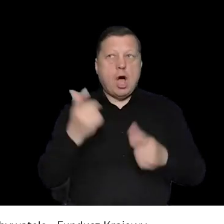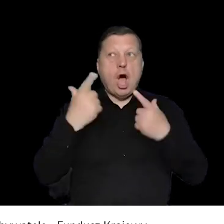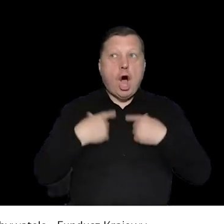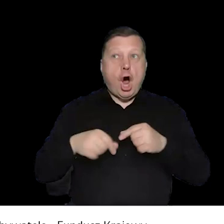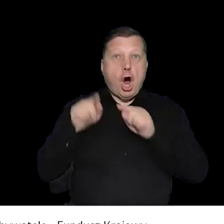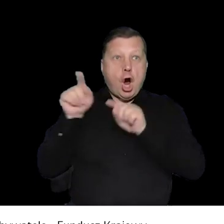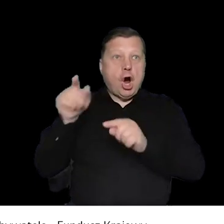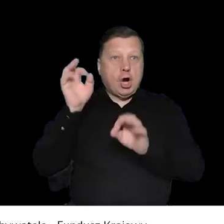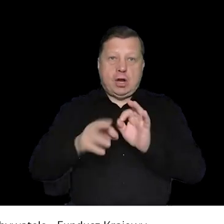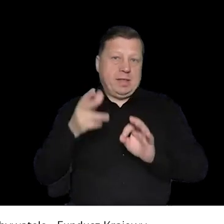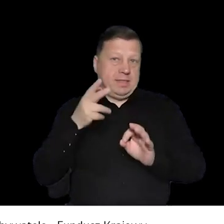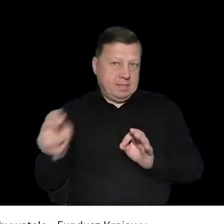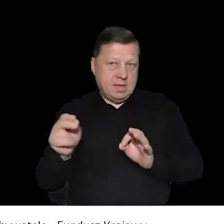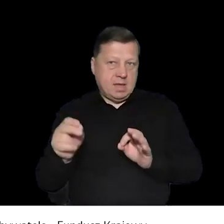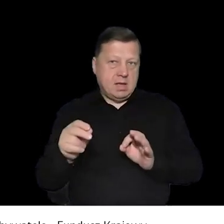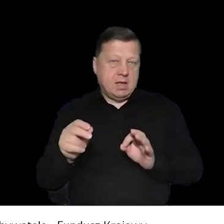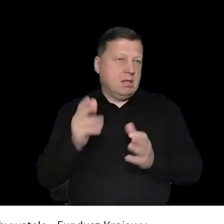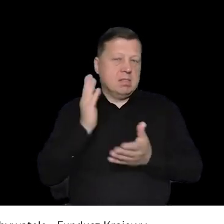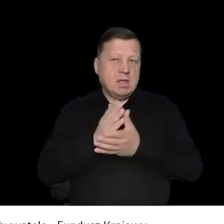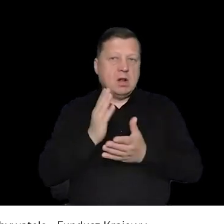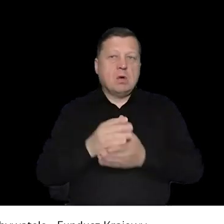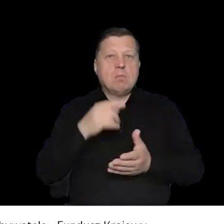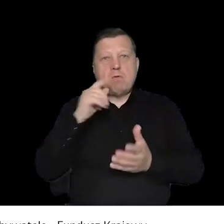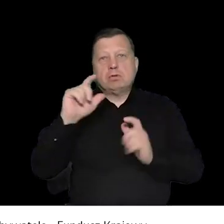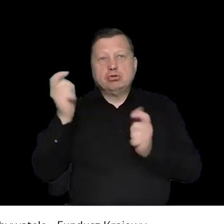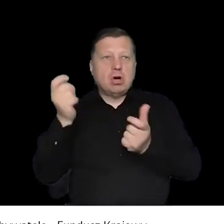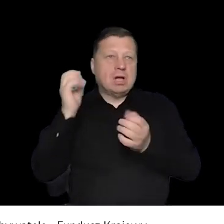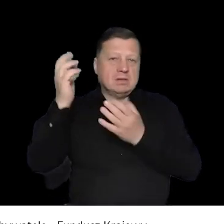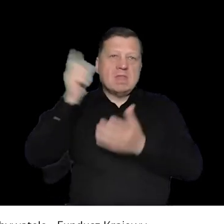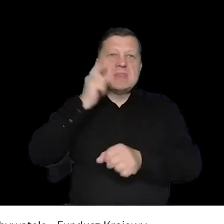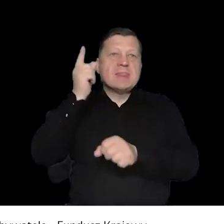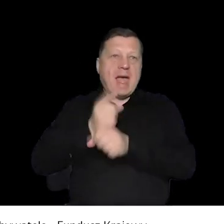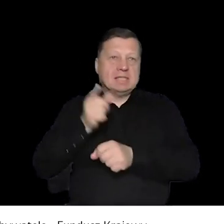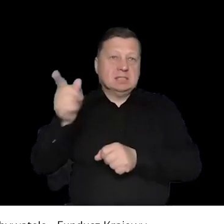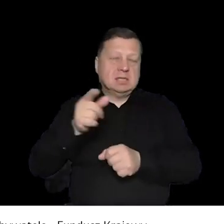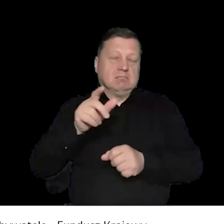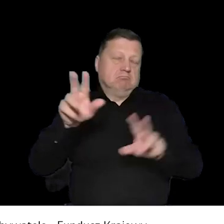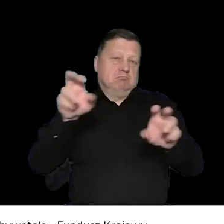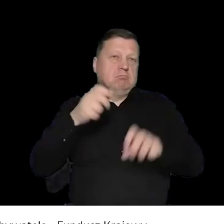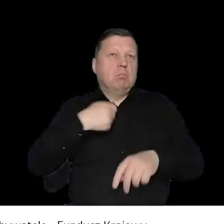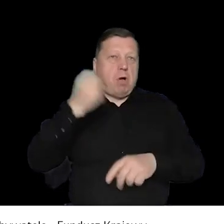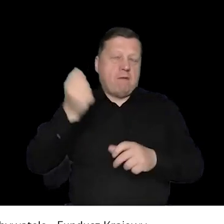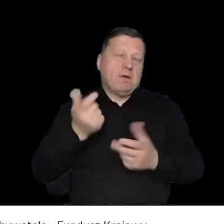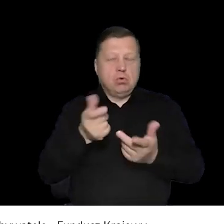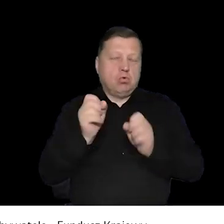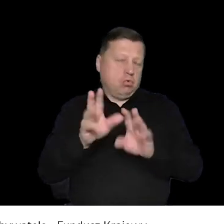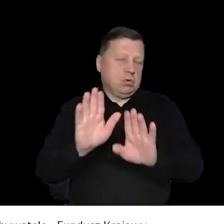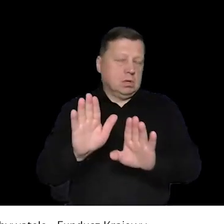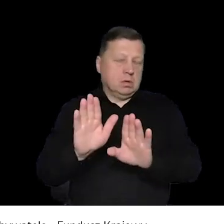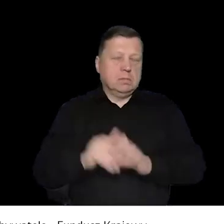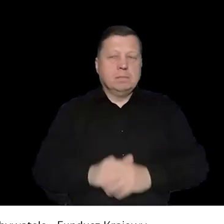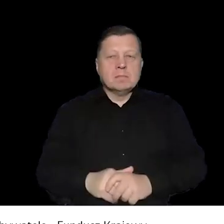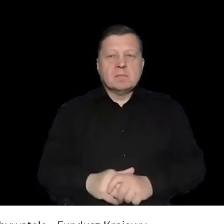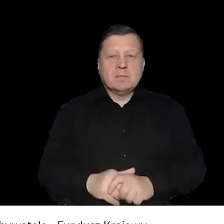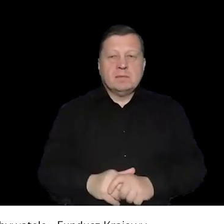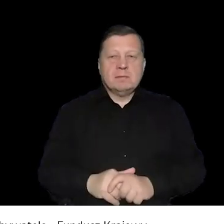wtedy to jest w porządku ze standardem wolności zgromadzeń, jako że to nie jest personalnie do tej osoby, tylko odnosi się właśnie do danego